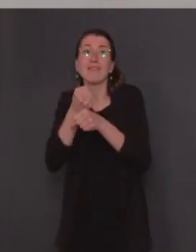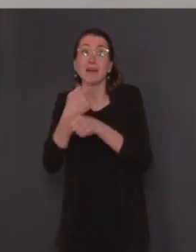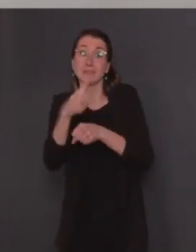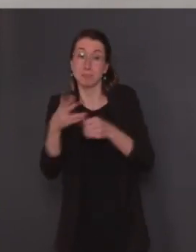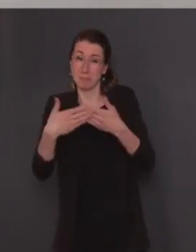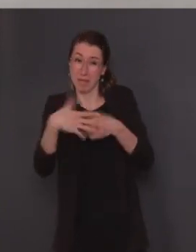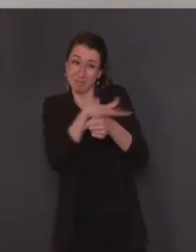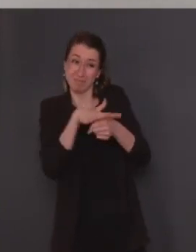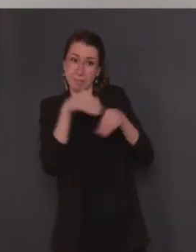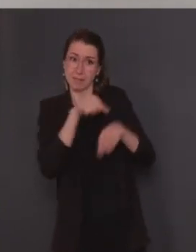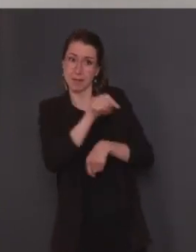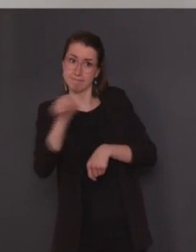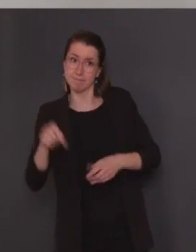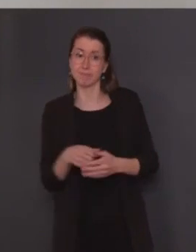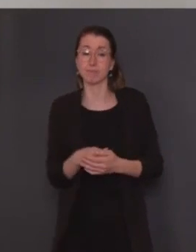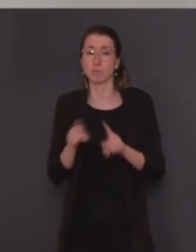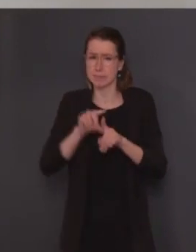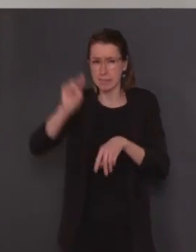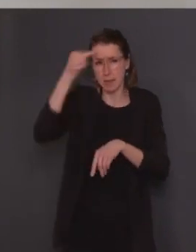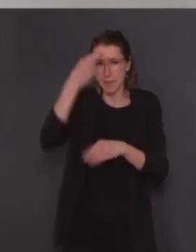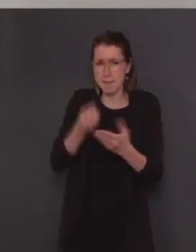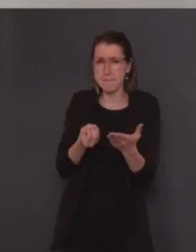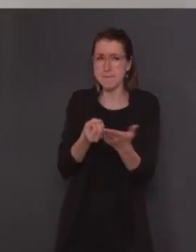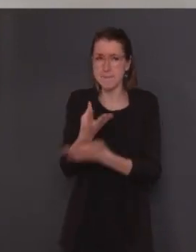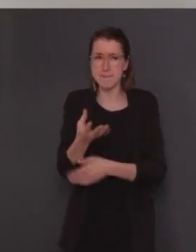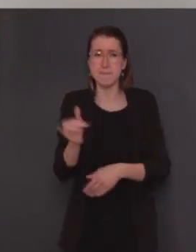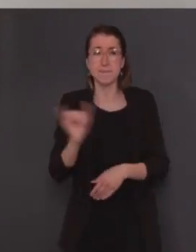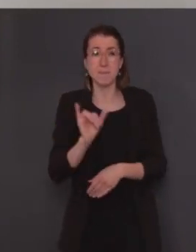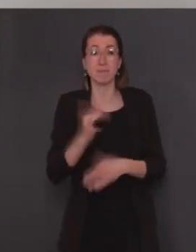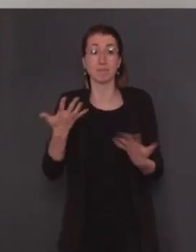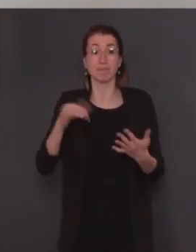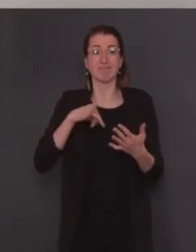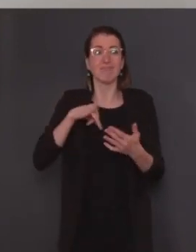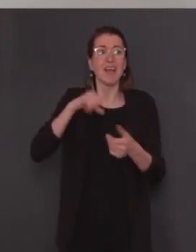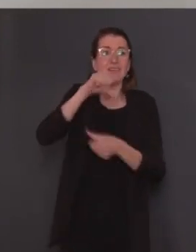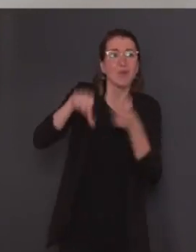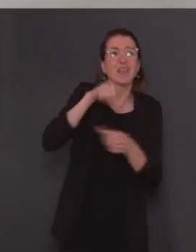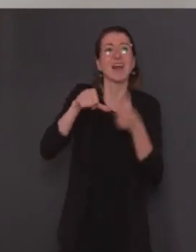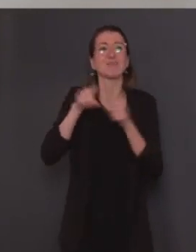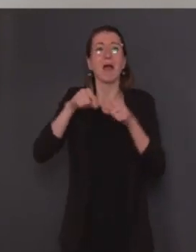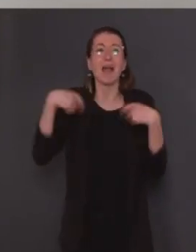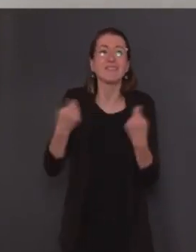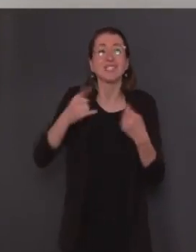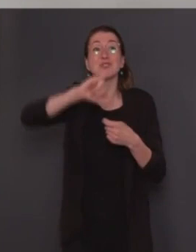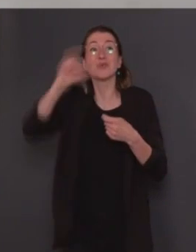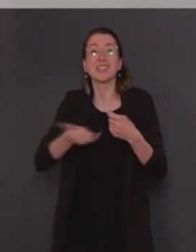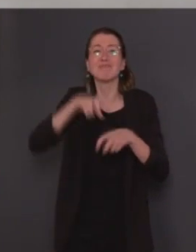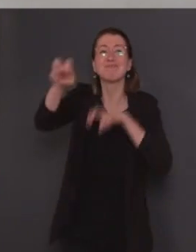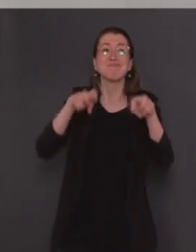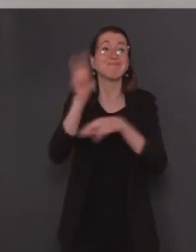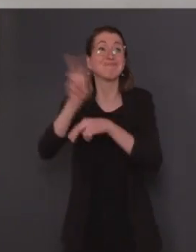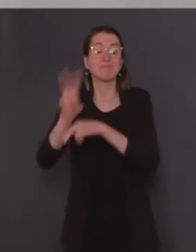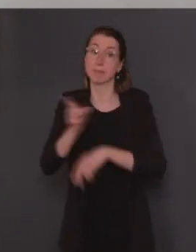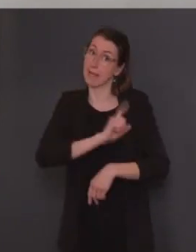ouverture, que les excursions et les activités touristiques demeurent interdites. Je rappelle aussi que les rassemblements